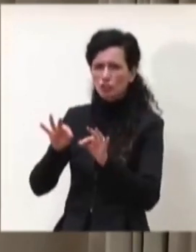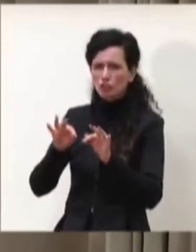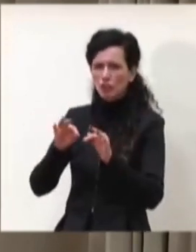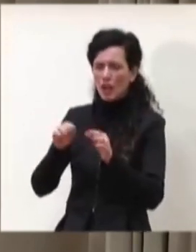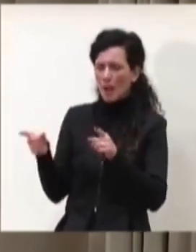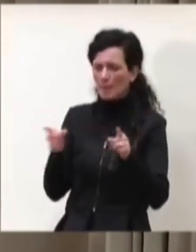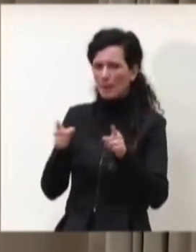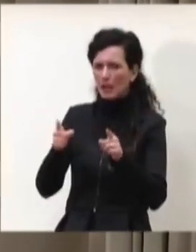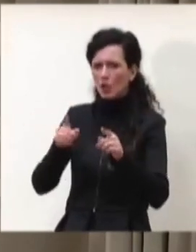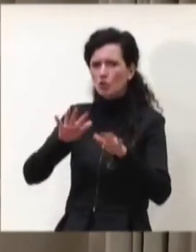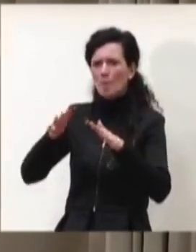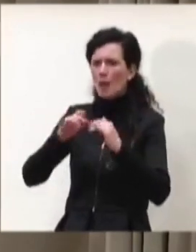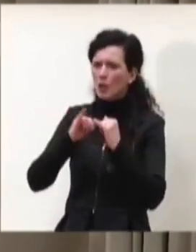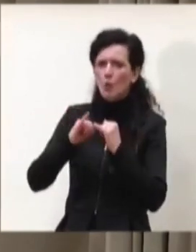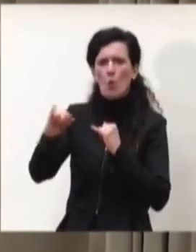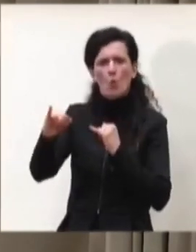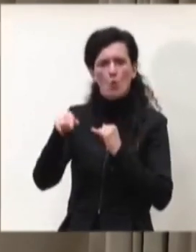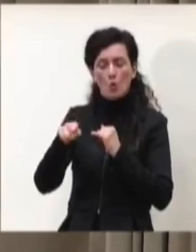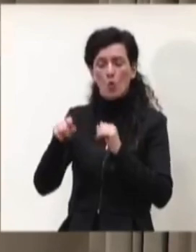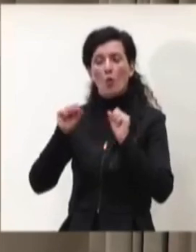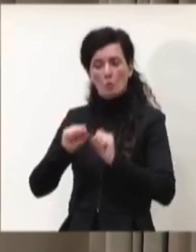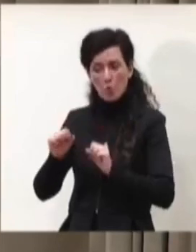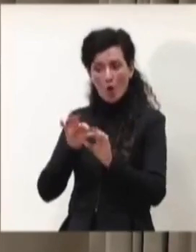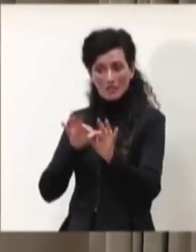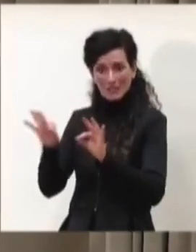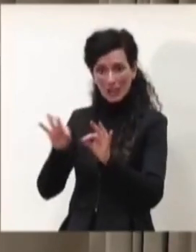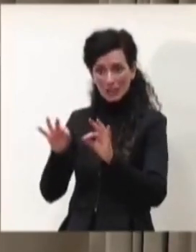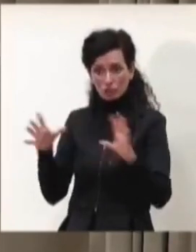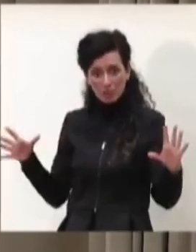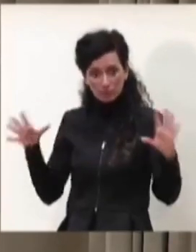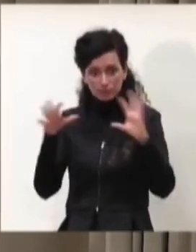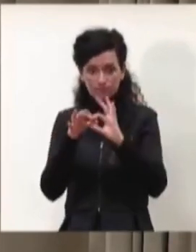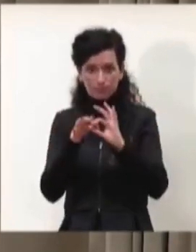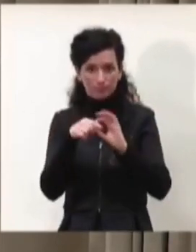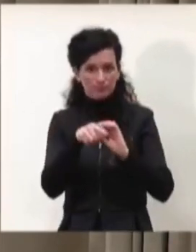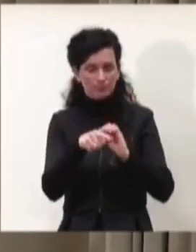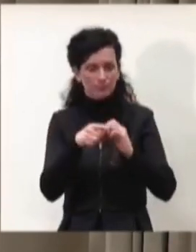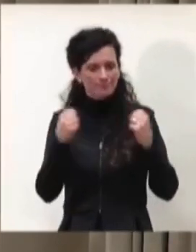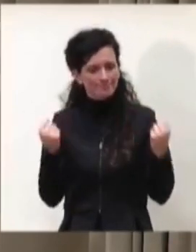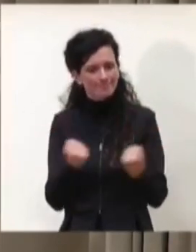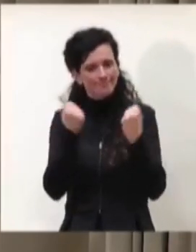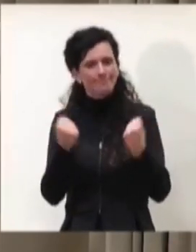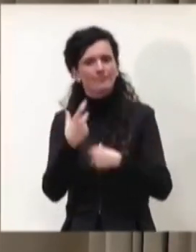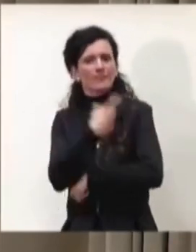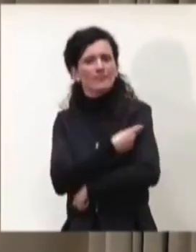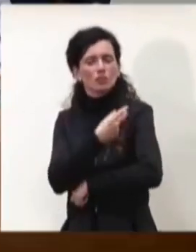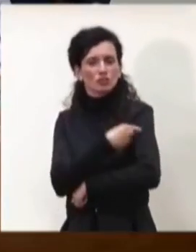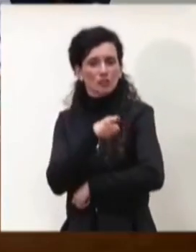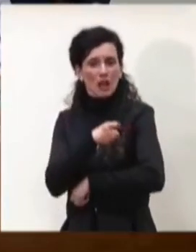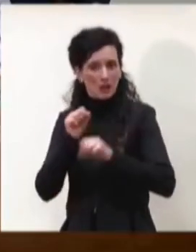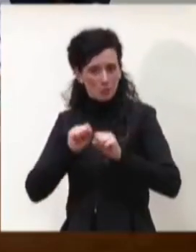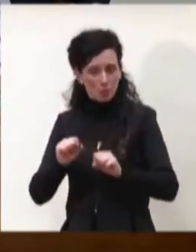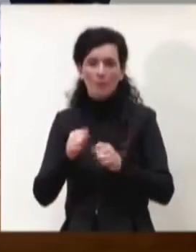in funzione e in parallelo all'andamento della campagna vaccinale? Grazie.